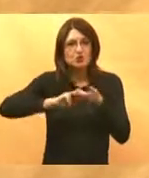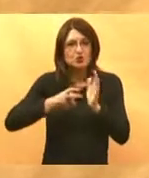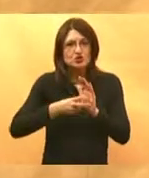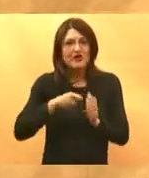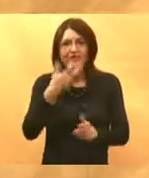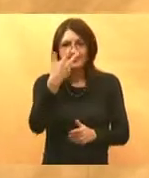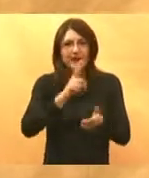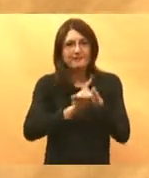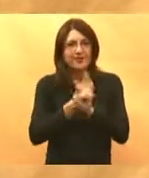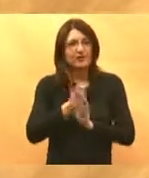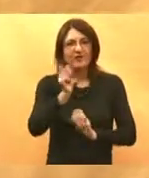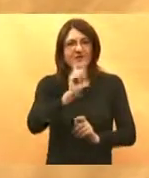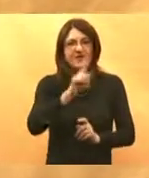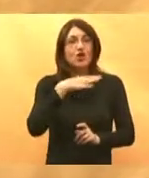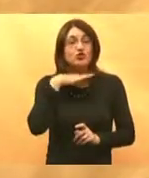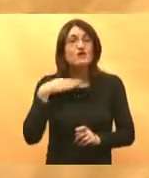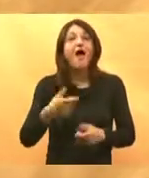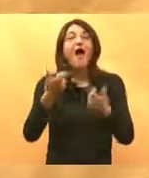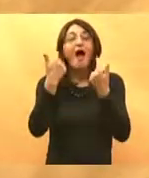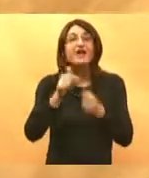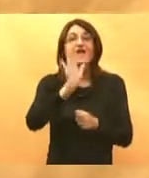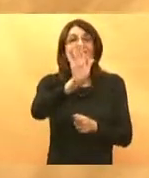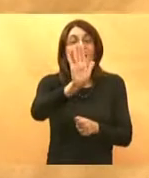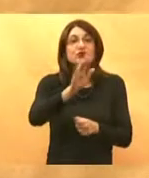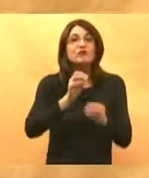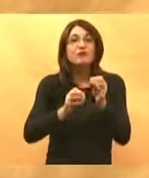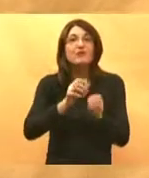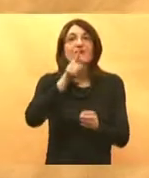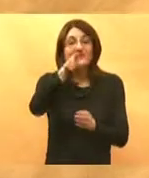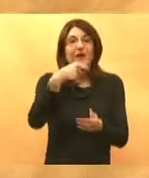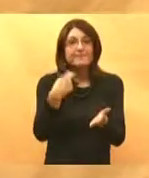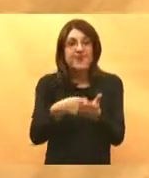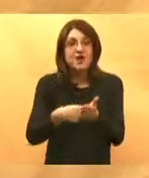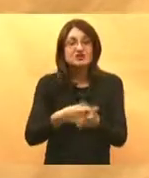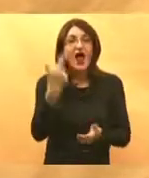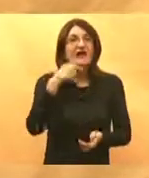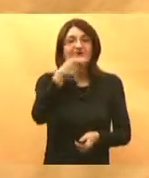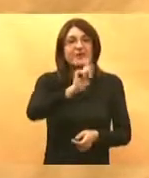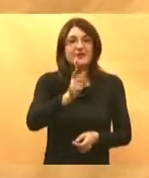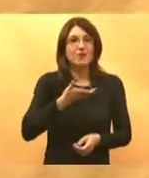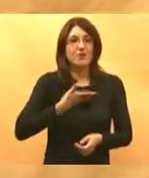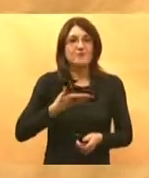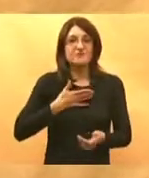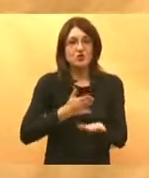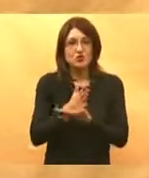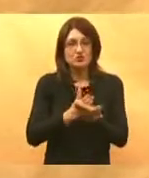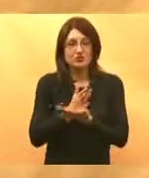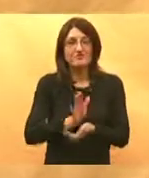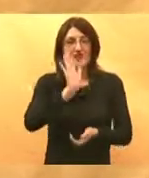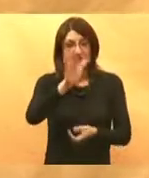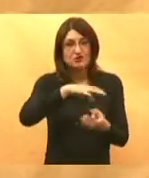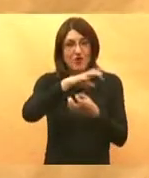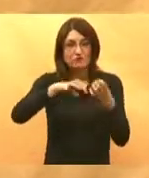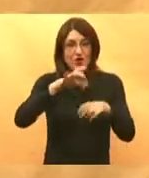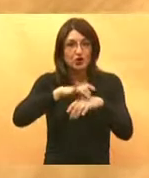tri minute nisu dovoljno za pacijenta a vaš je problem što vi to plaćate i ne dobivate nikakvu uslugu iako vi morate znat da vaš obiteljski doktor od